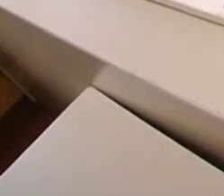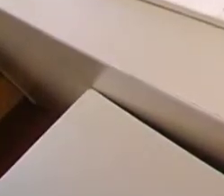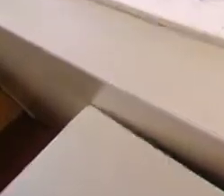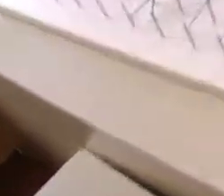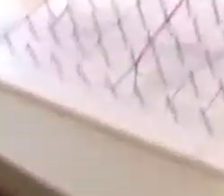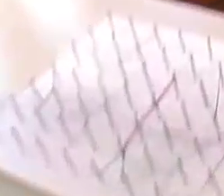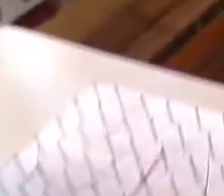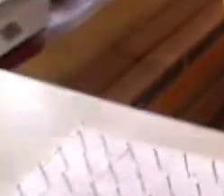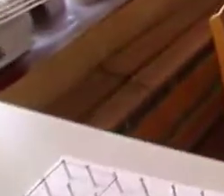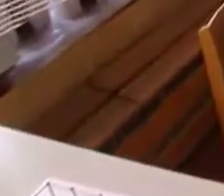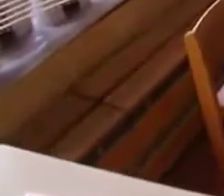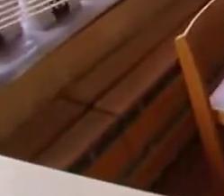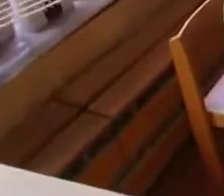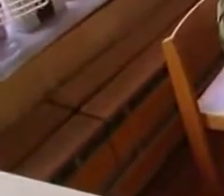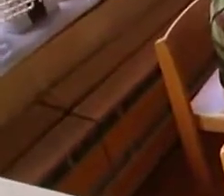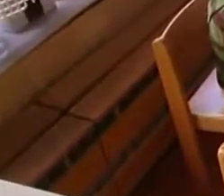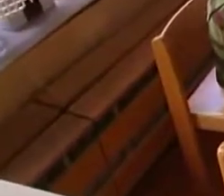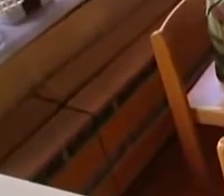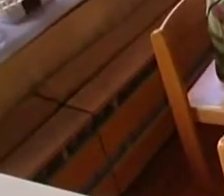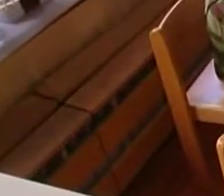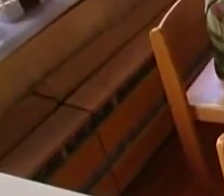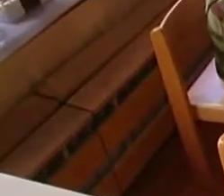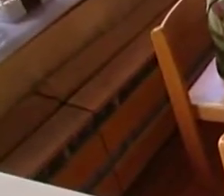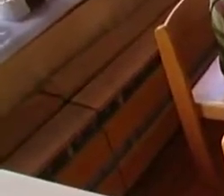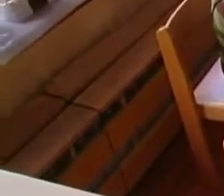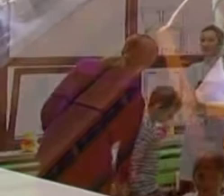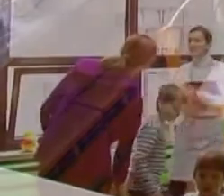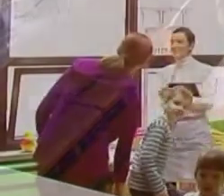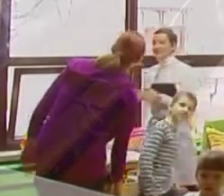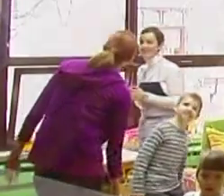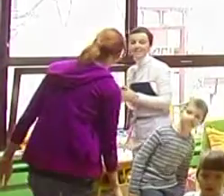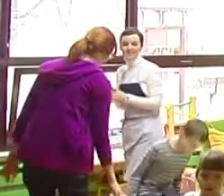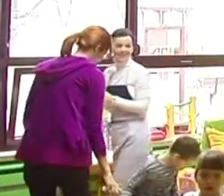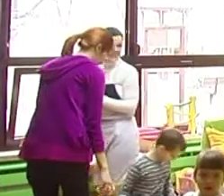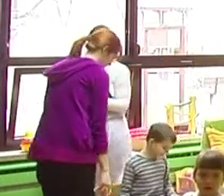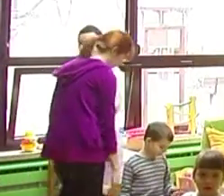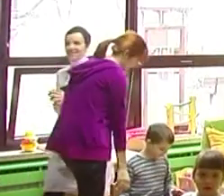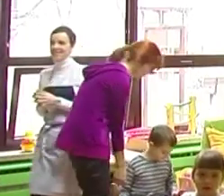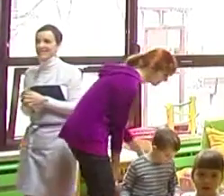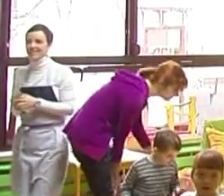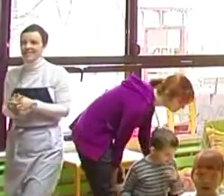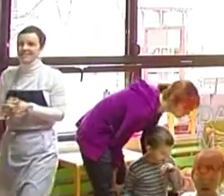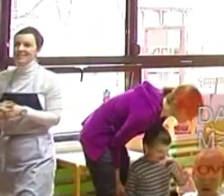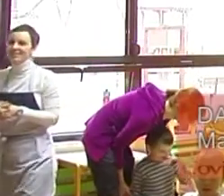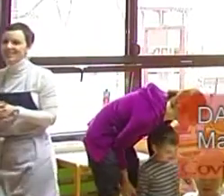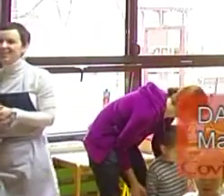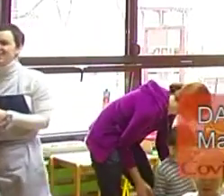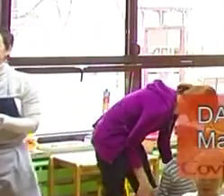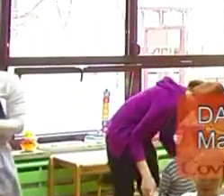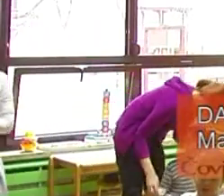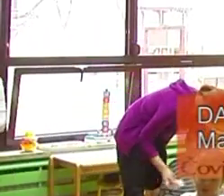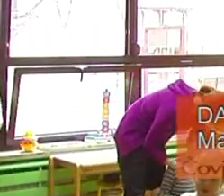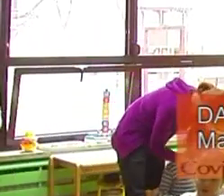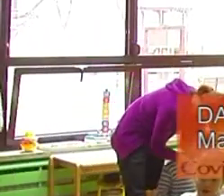individualizirani pristup. Puno se toga može napraviti, sve ono što smo mi kao obitelj gledali,